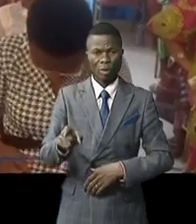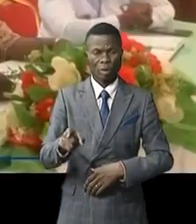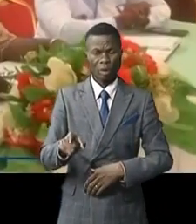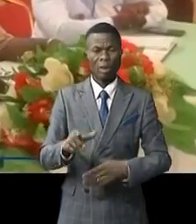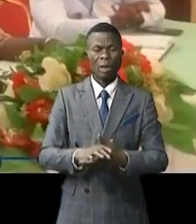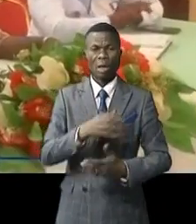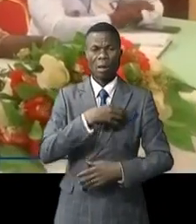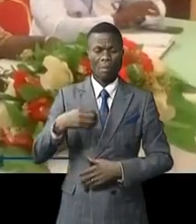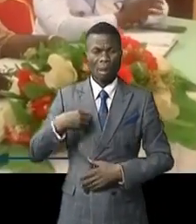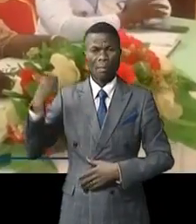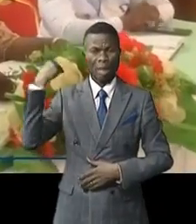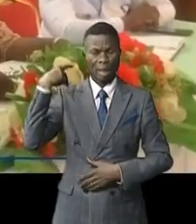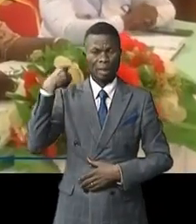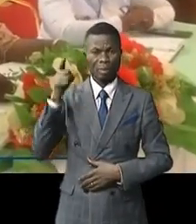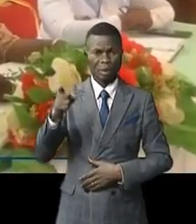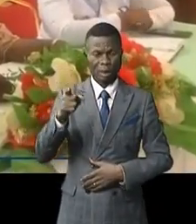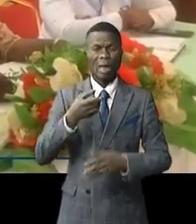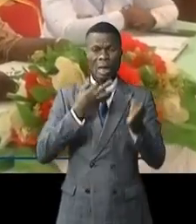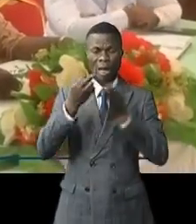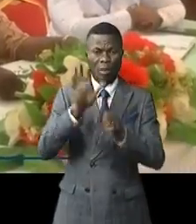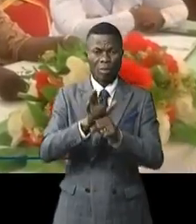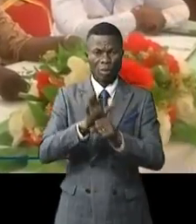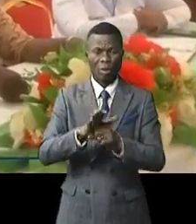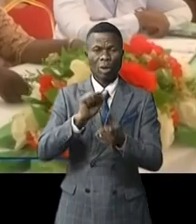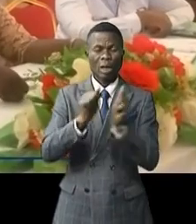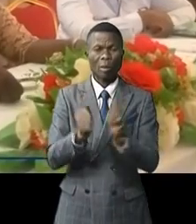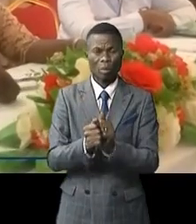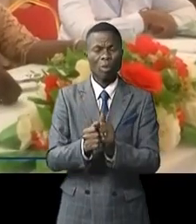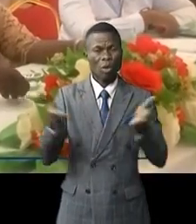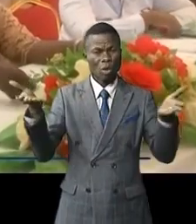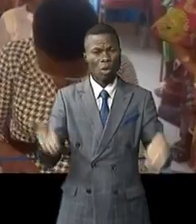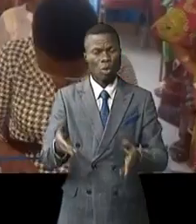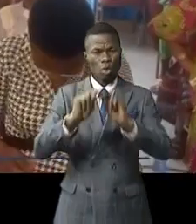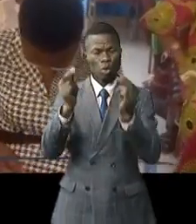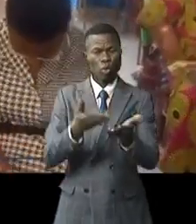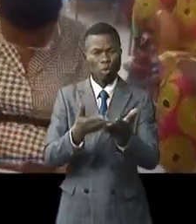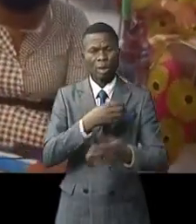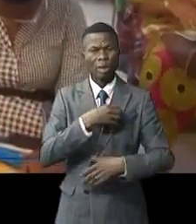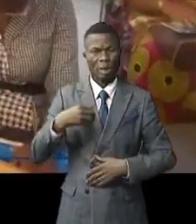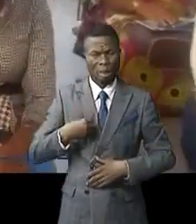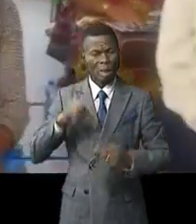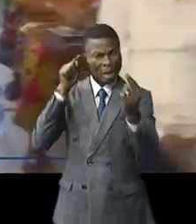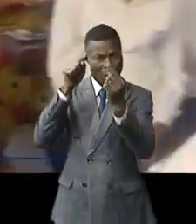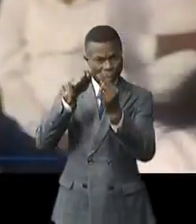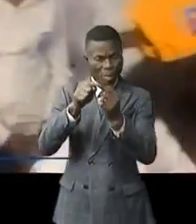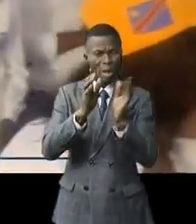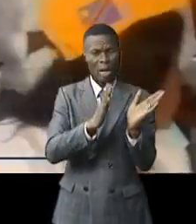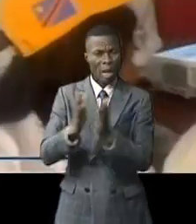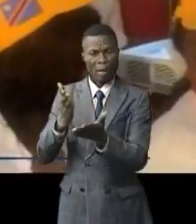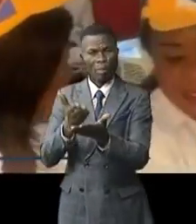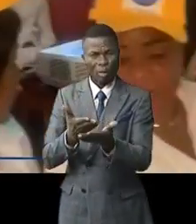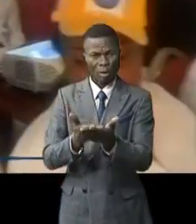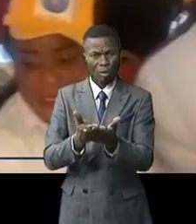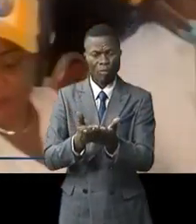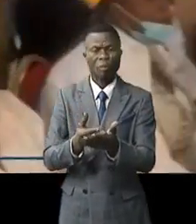L'honorable Marie Kiet Moujinga s'est étendue sur la raison d'être de ces grands réseaux féminins et les objectifs qu'il entend poursuivre.